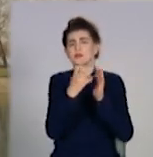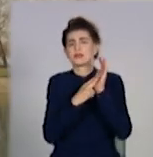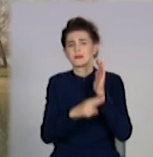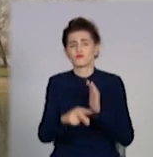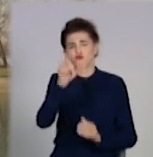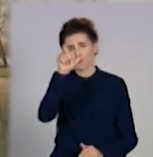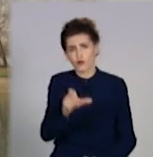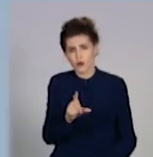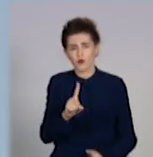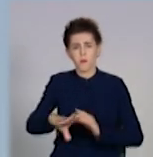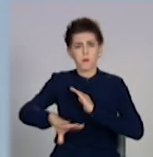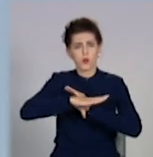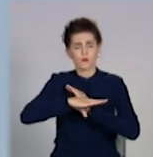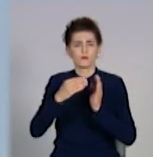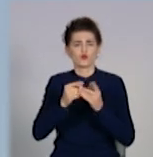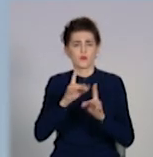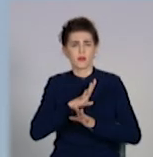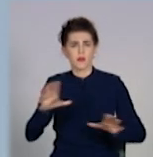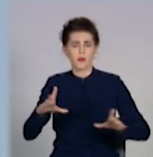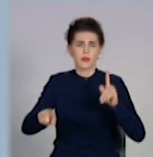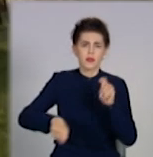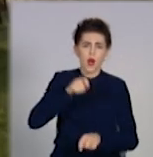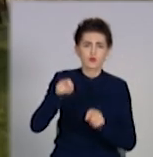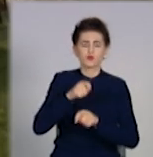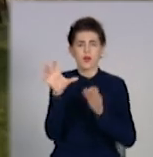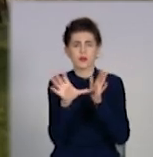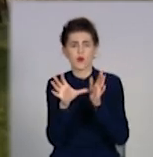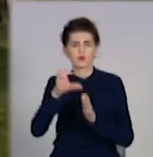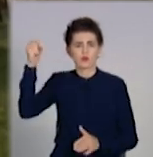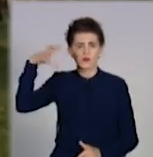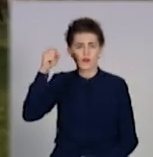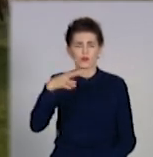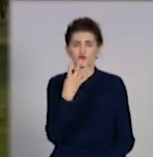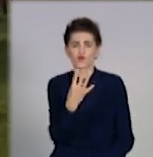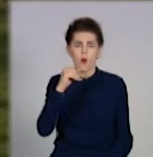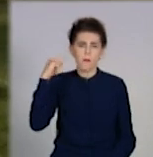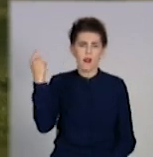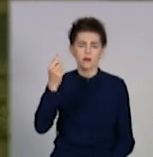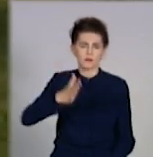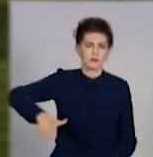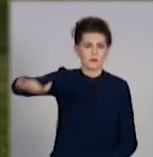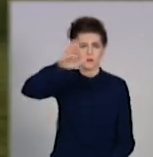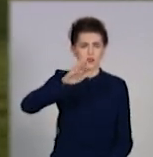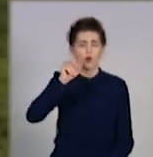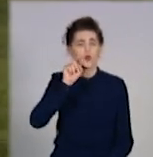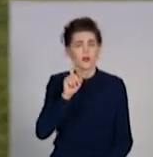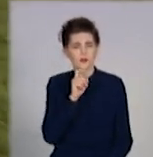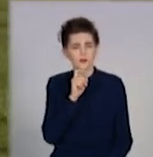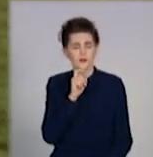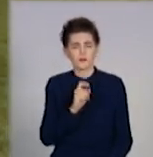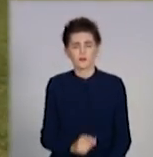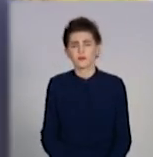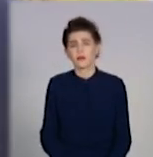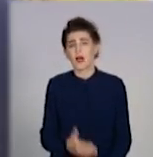так можна забезпечити безперебійне енергопостачання чотирьох областей Західної України. Якби ми не